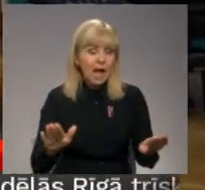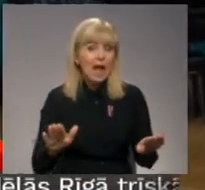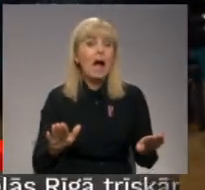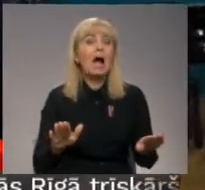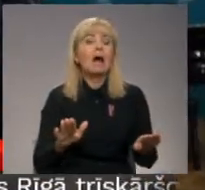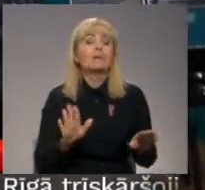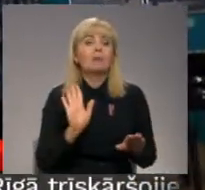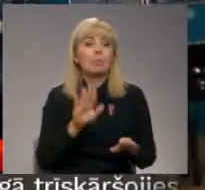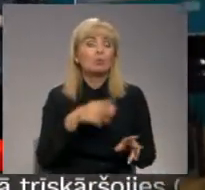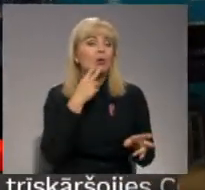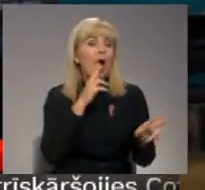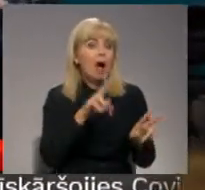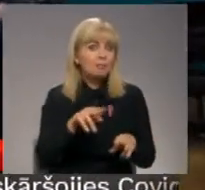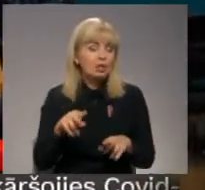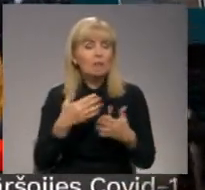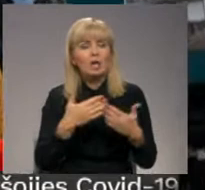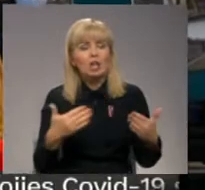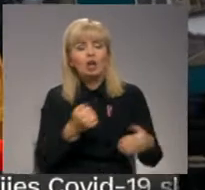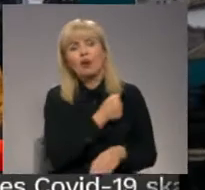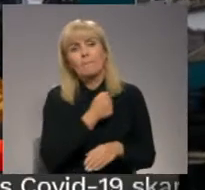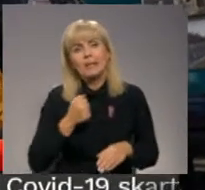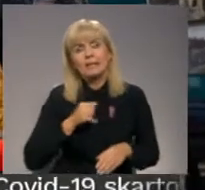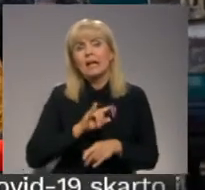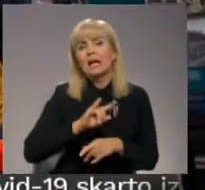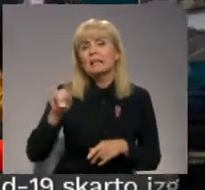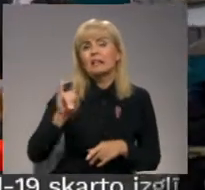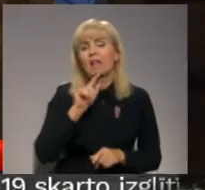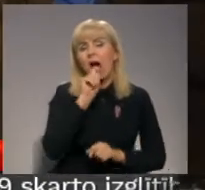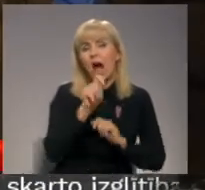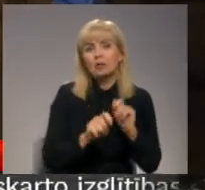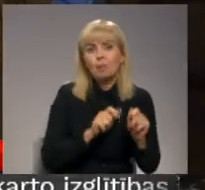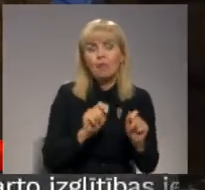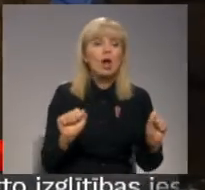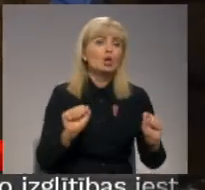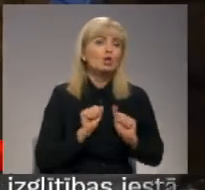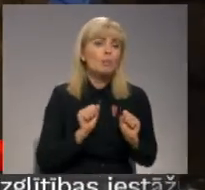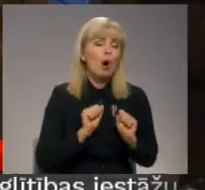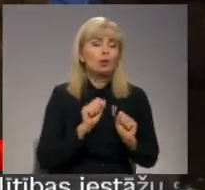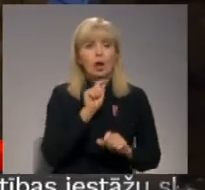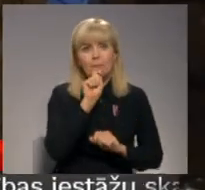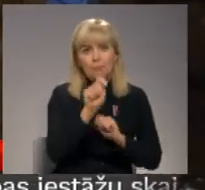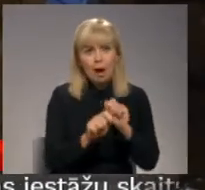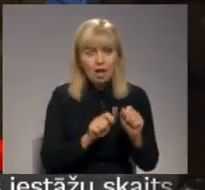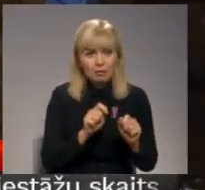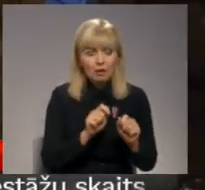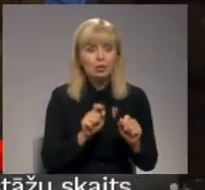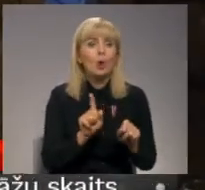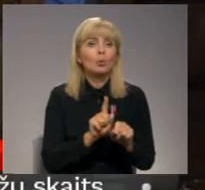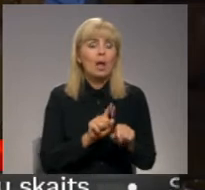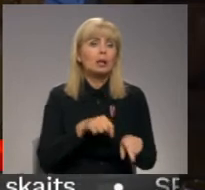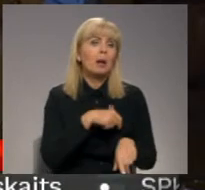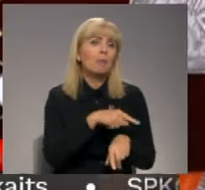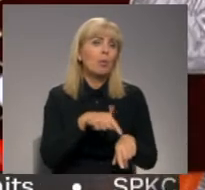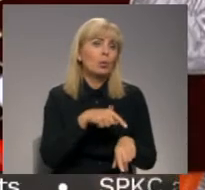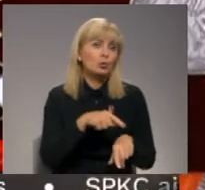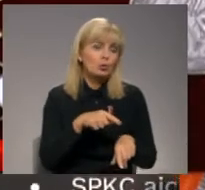izstādei, kur jau apskatāmi dažādi militārie un civilie apbāvojumi, kā arī sporta bāvas un papildinājums pūksteņu kolekcijai.